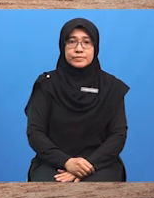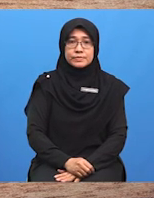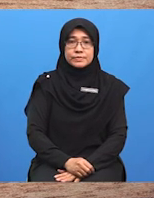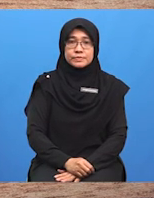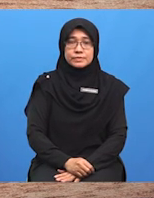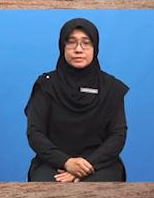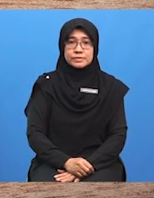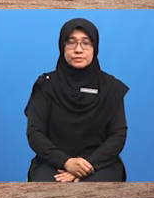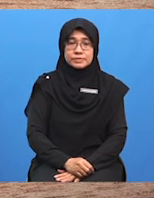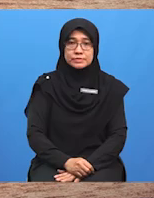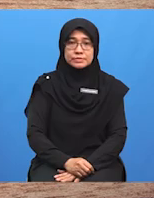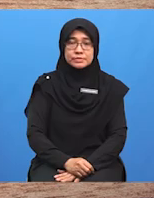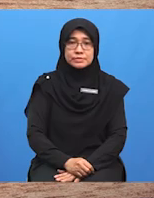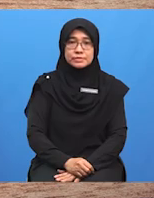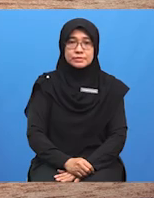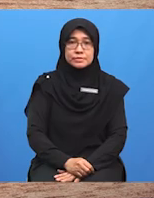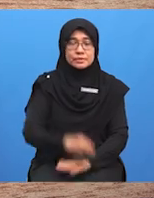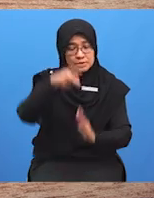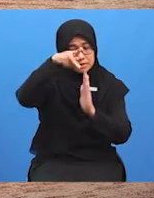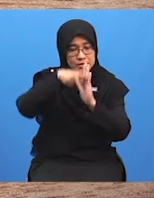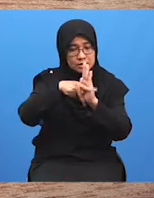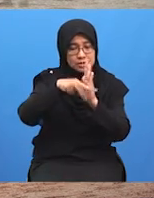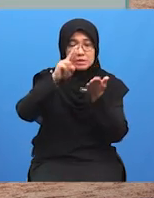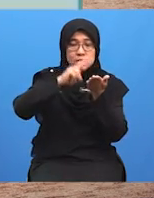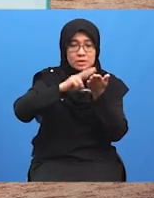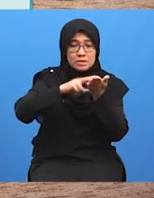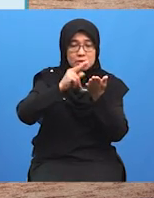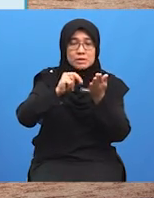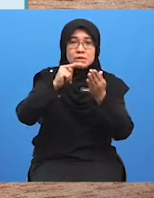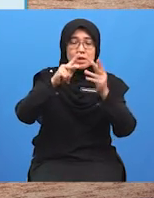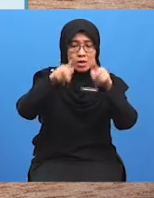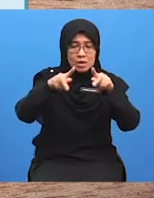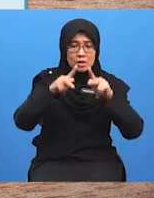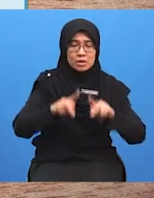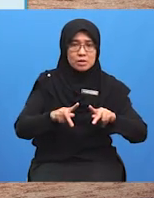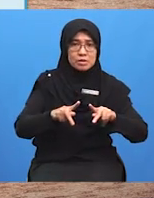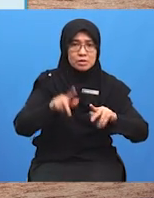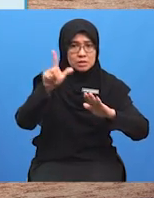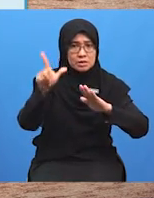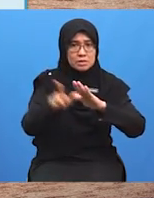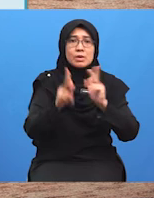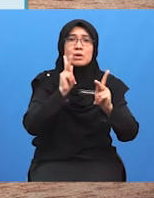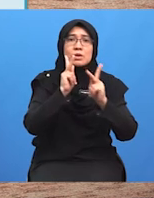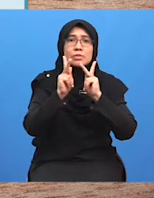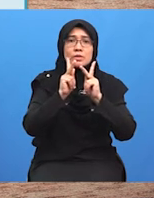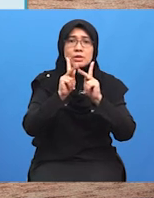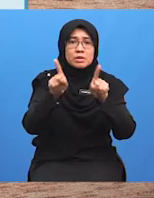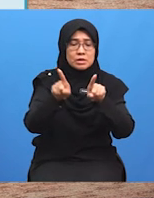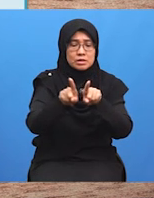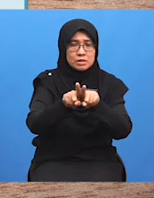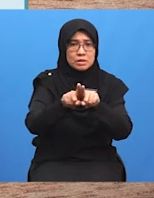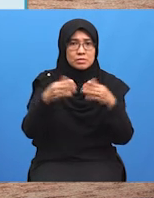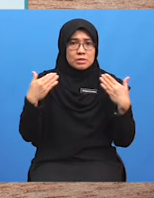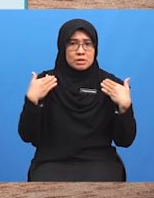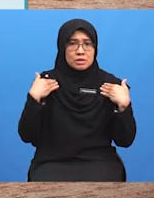Baiklah, pelajar. Perundingan adalah proses yang melibatkan komunikasi sama ada